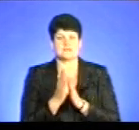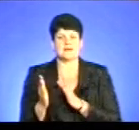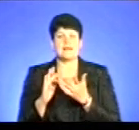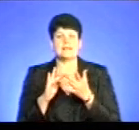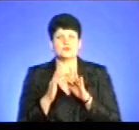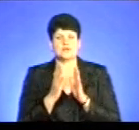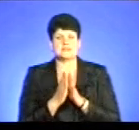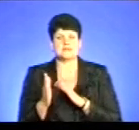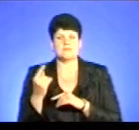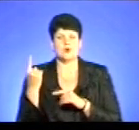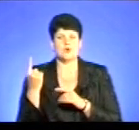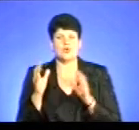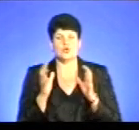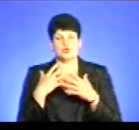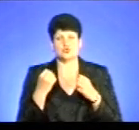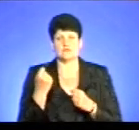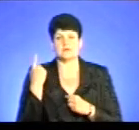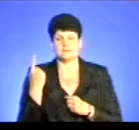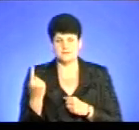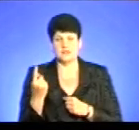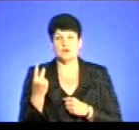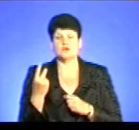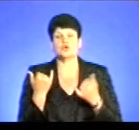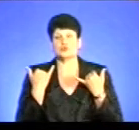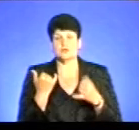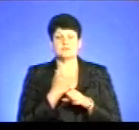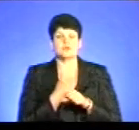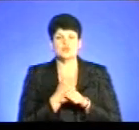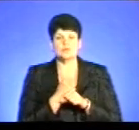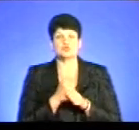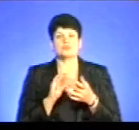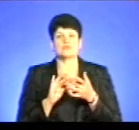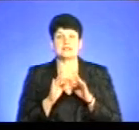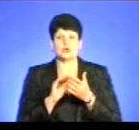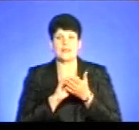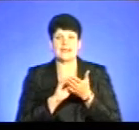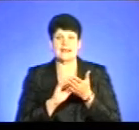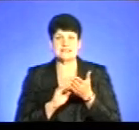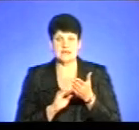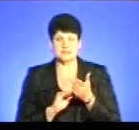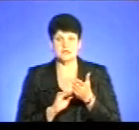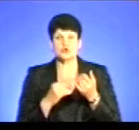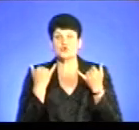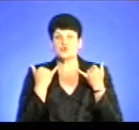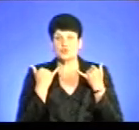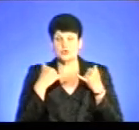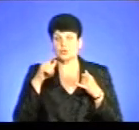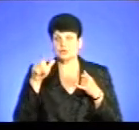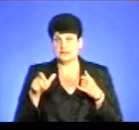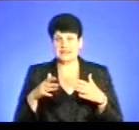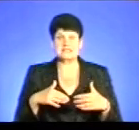система охорони здоров'я. Друге. Сьогодні ми працюємо над тим, щоб працював електронний рецепт. Тобто сьогодні пацієнт, який